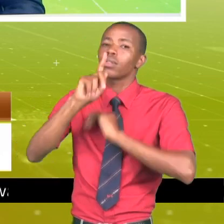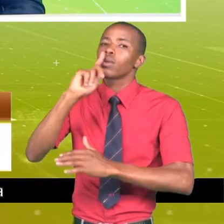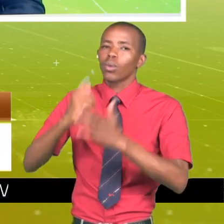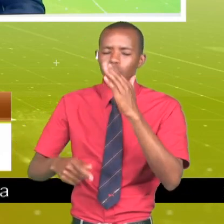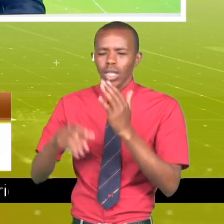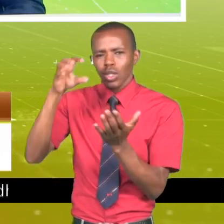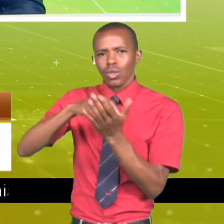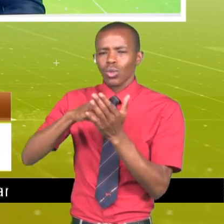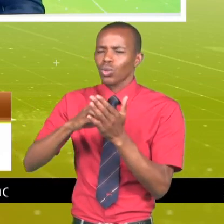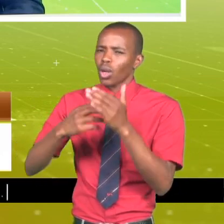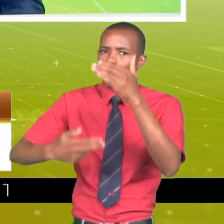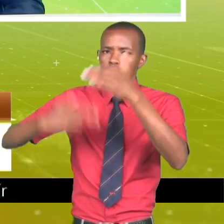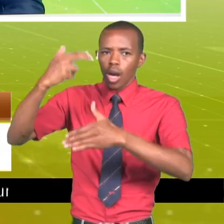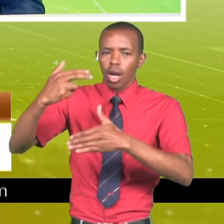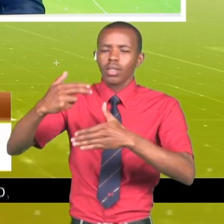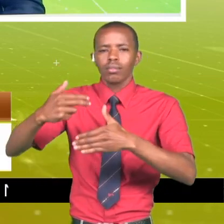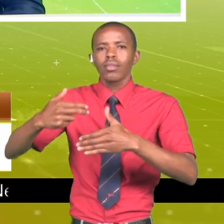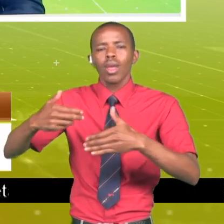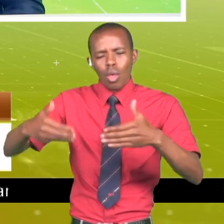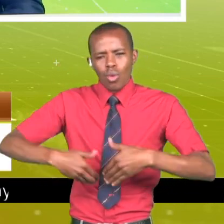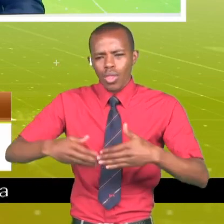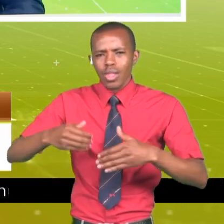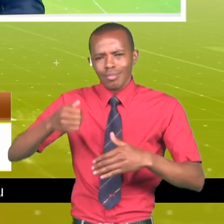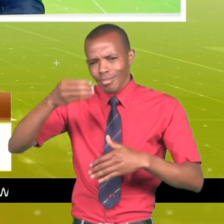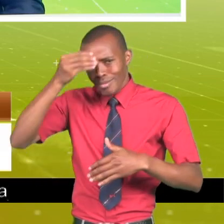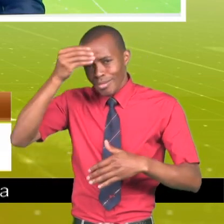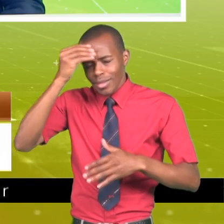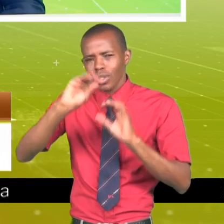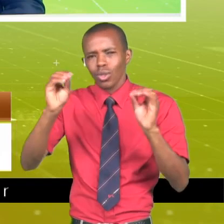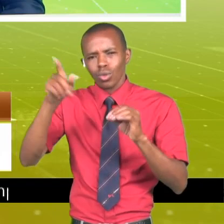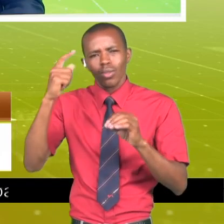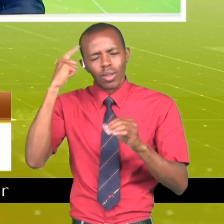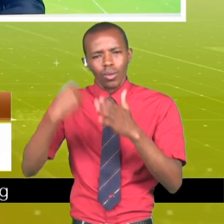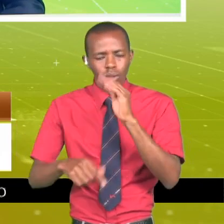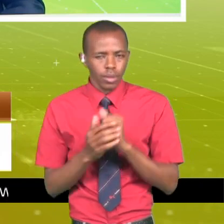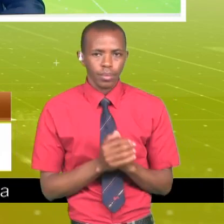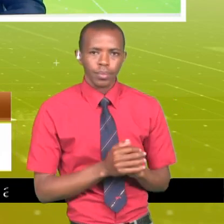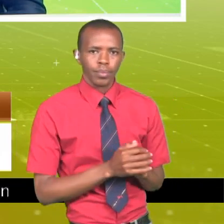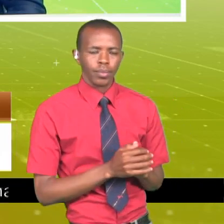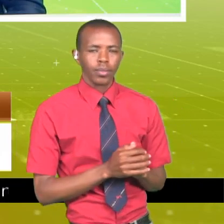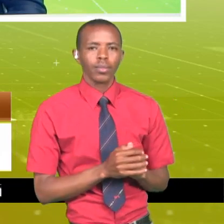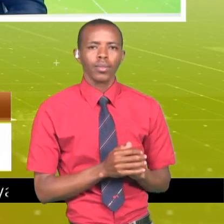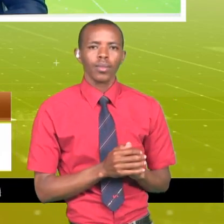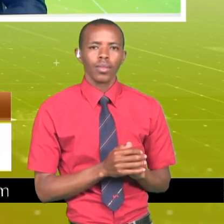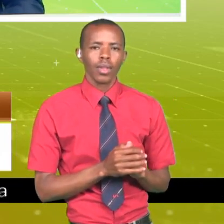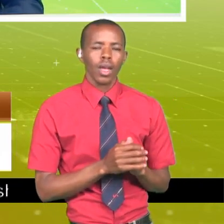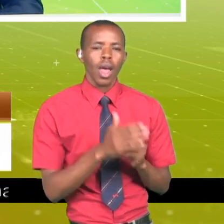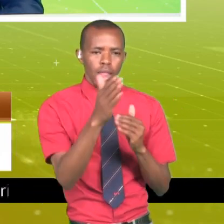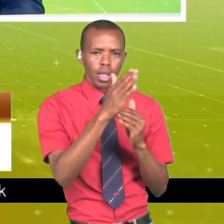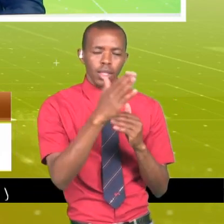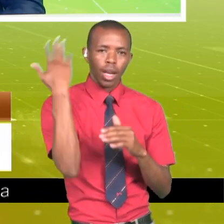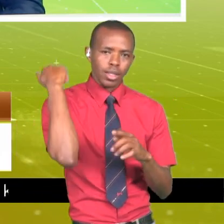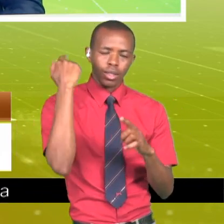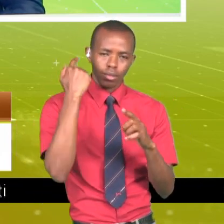komba halihime kithiri vijana wengi ya wasomi hili utazungumzi aje hili? Siku ya ijuma wiki lio pita nilikuwa na